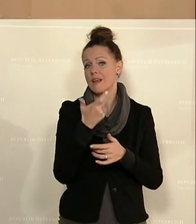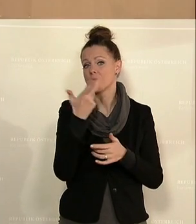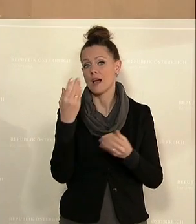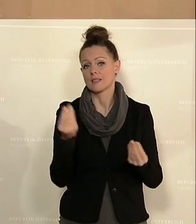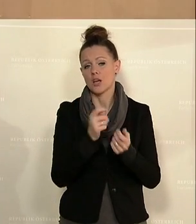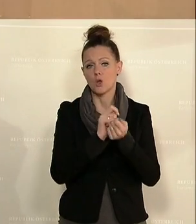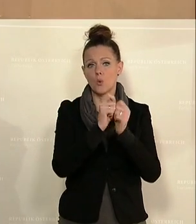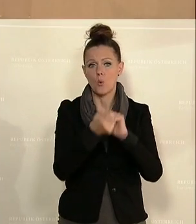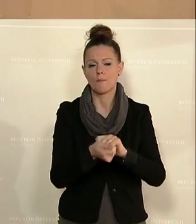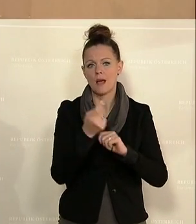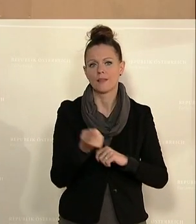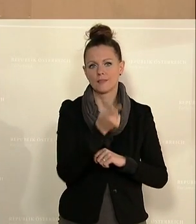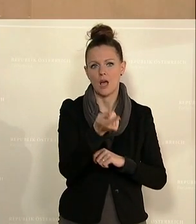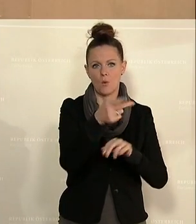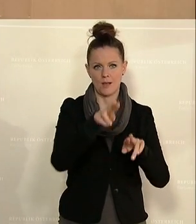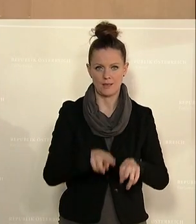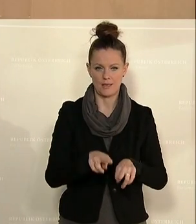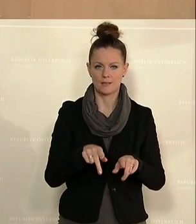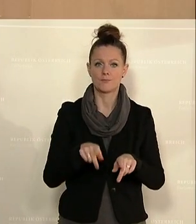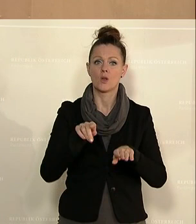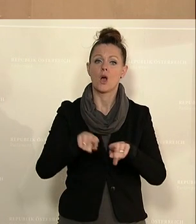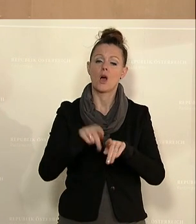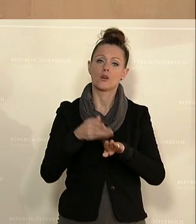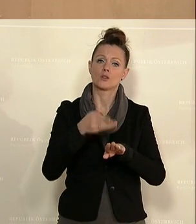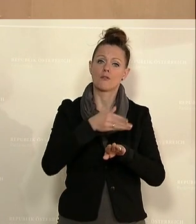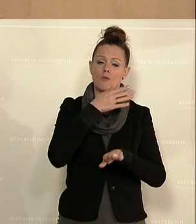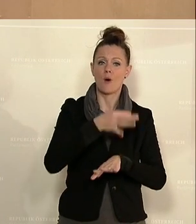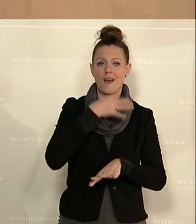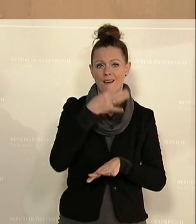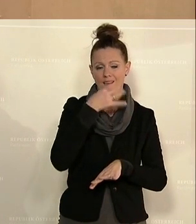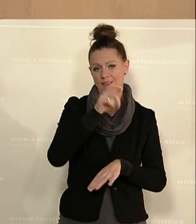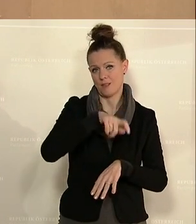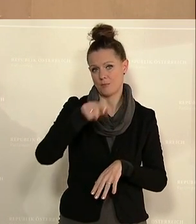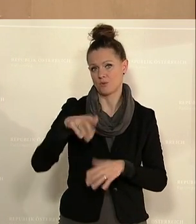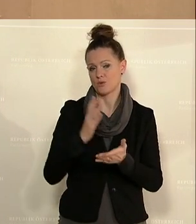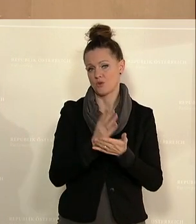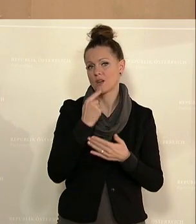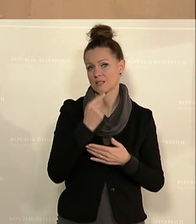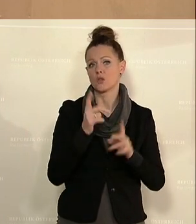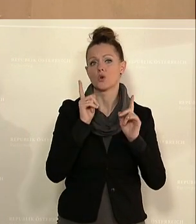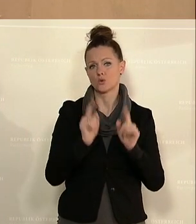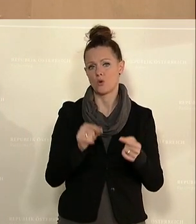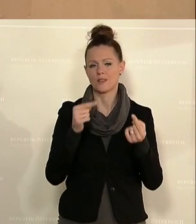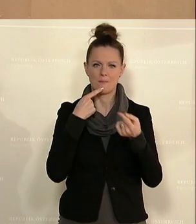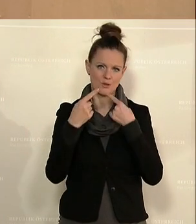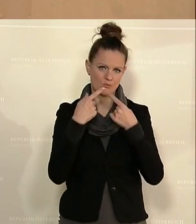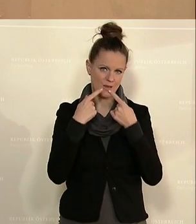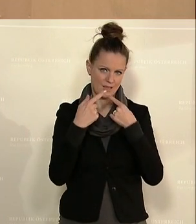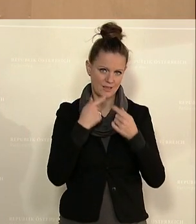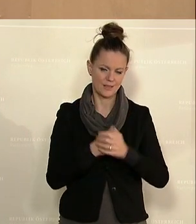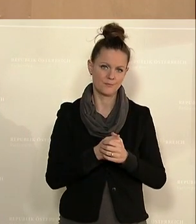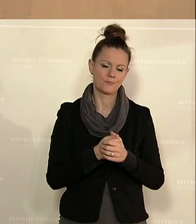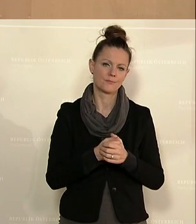Dazu haben sich auch die Vorredner geäußert, dass man darüber reden kann und wäre wirklich auch in der